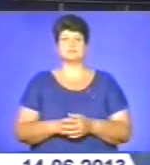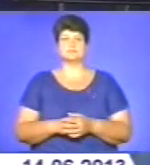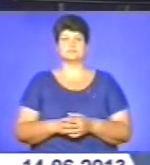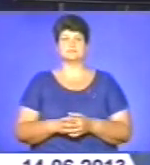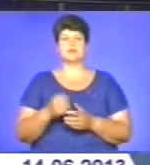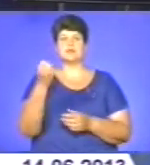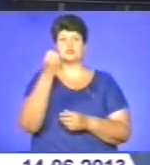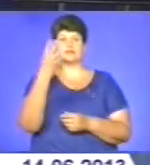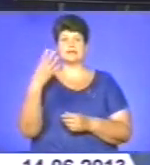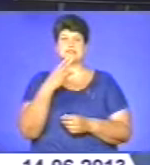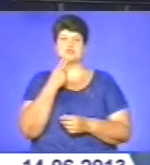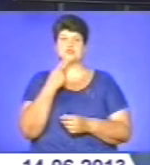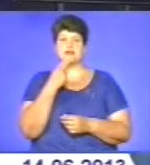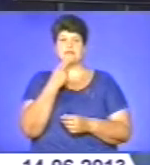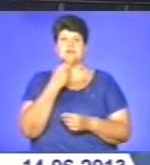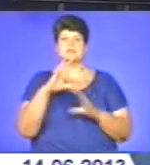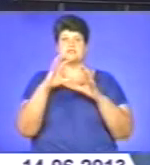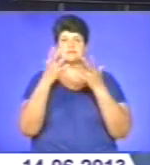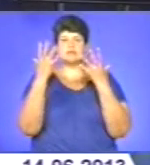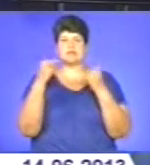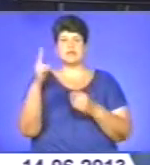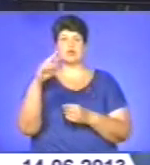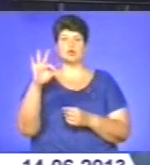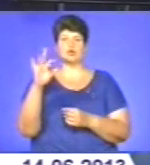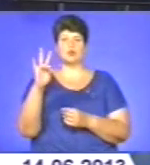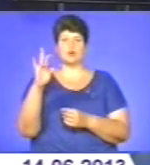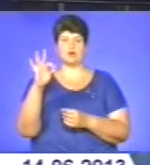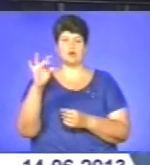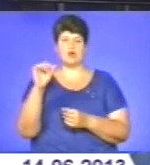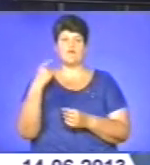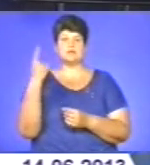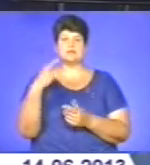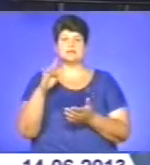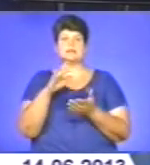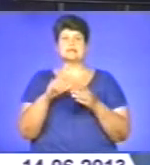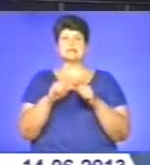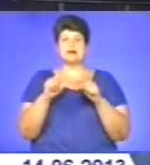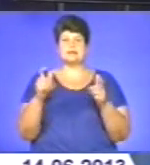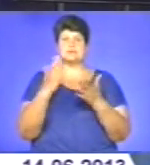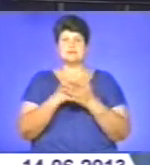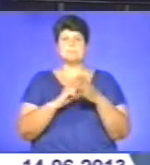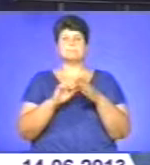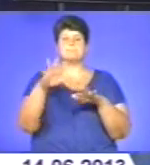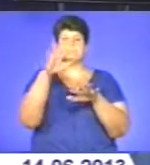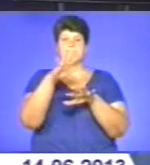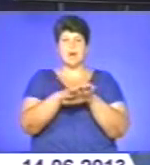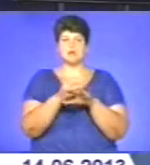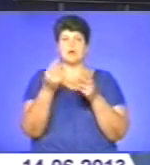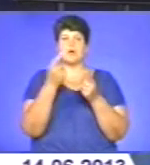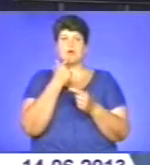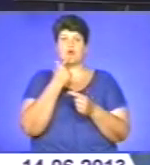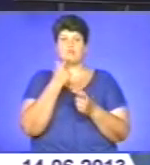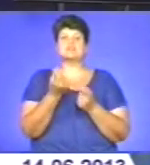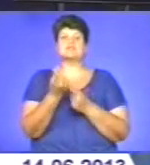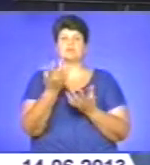14 червня – Всесвітній день донора. У обласній станції приливання крові існує банд крові. Звідки її беруть для